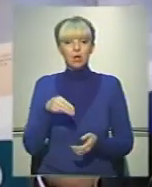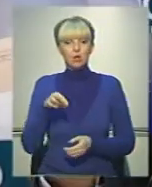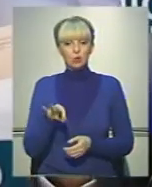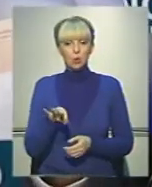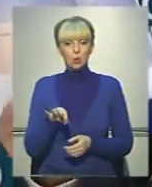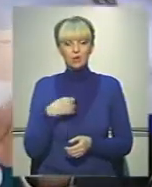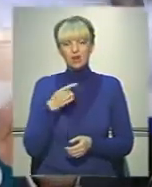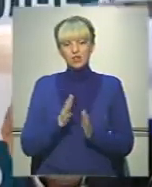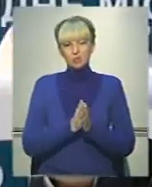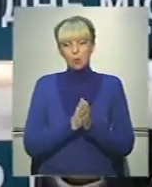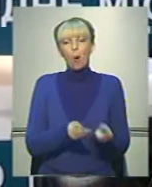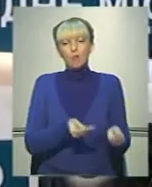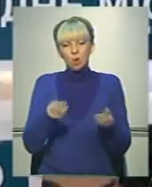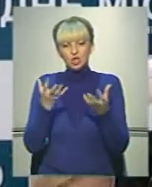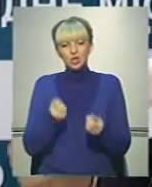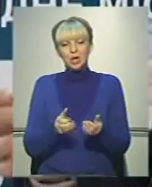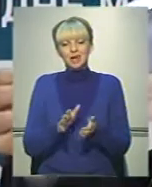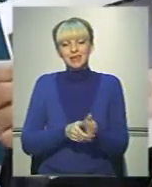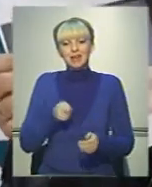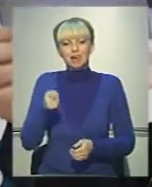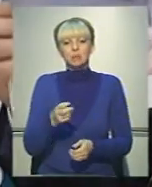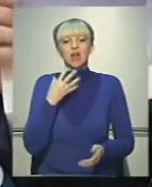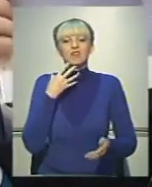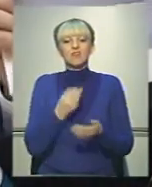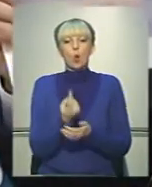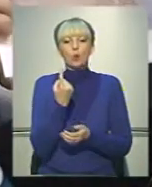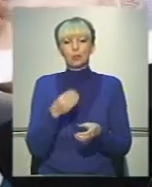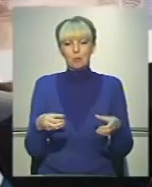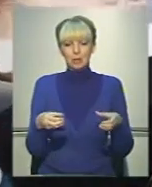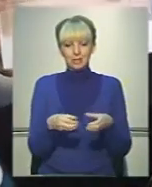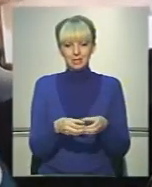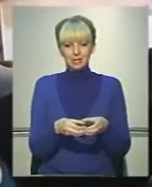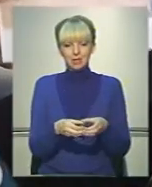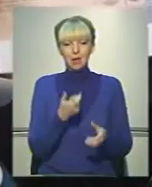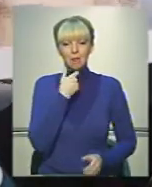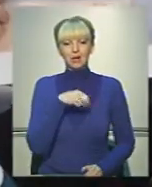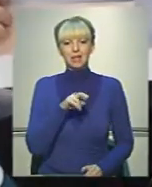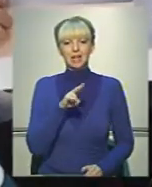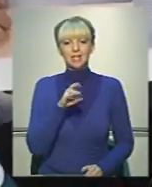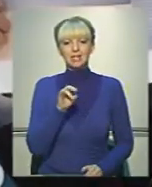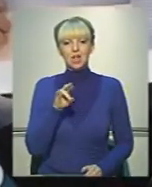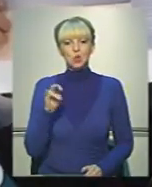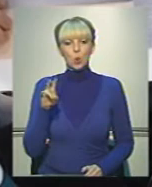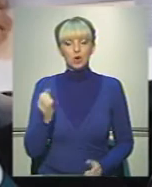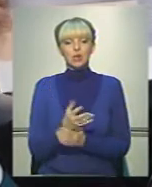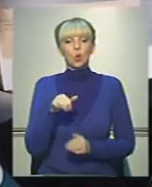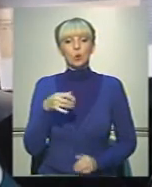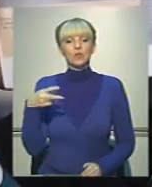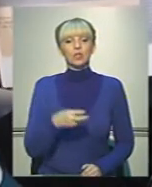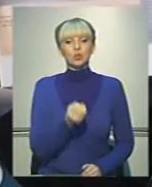я вас прошу, подайте ще заяву на свого однопартійця пана Яценюка, який в